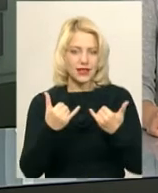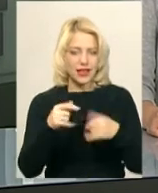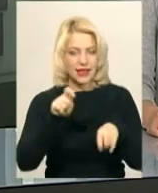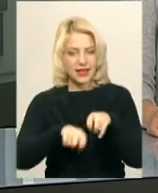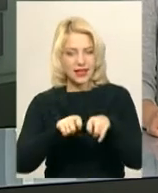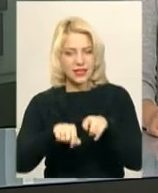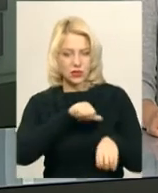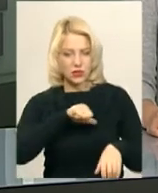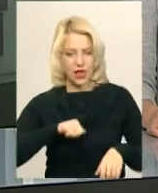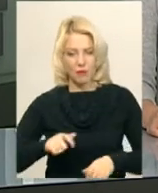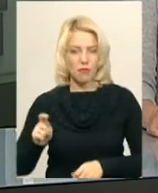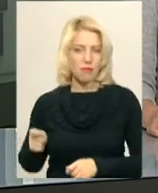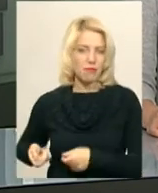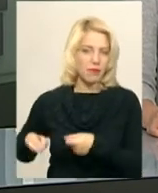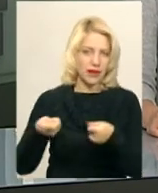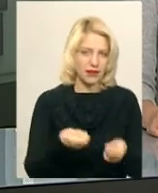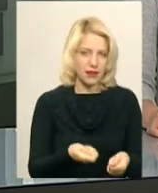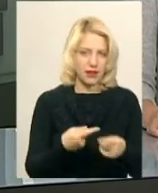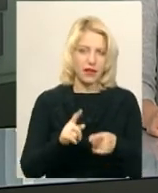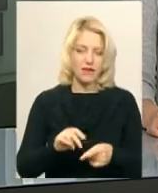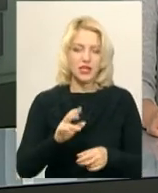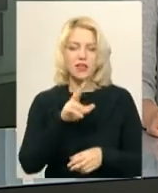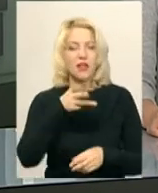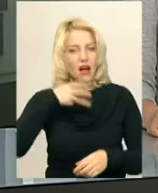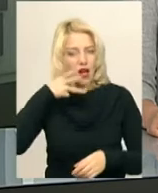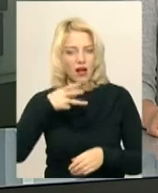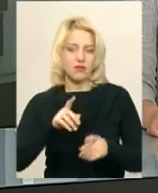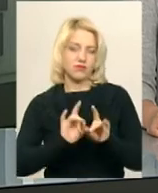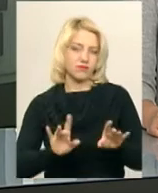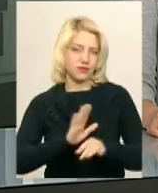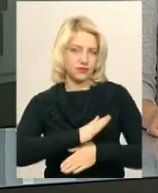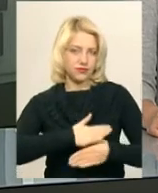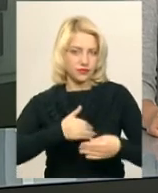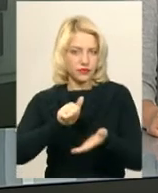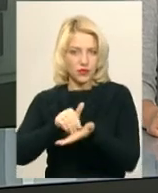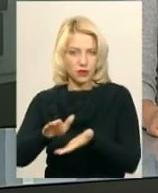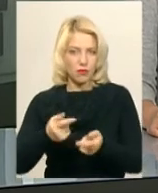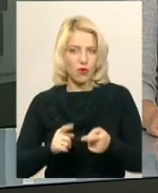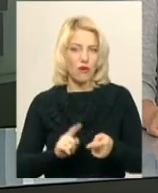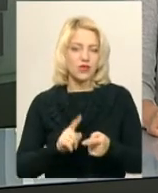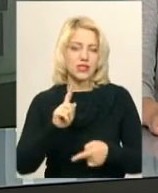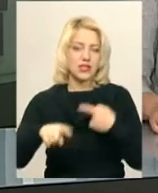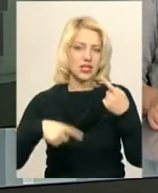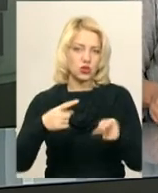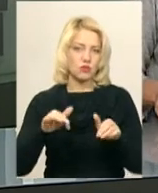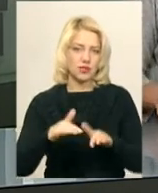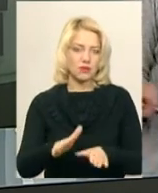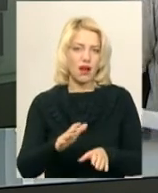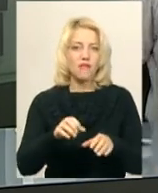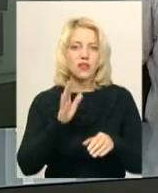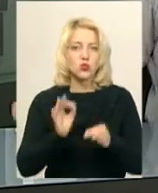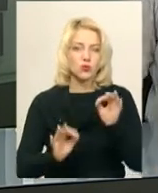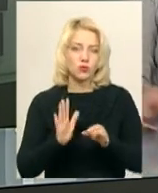самостійно. На камеру адвокат давати коментарі відмовилась. За рішенням суду, наступне засідання у справі призначили на 5 грудня.